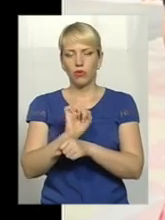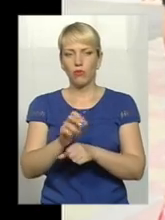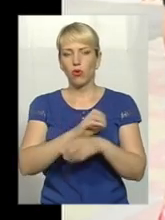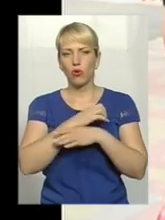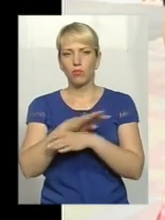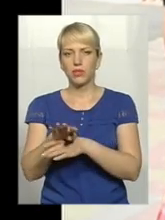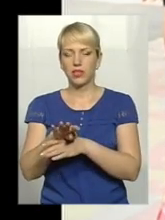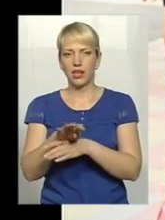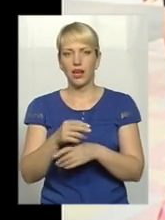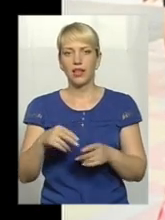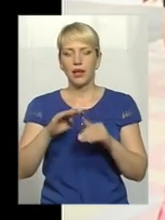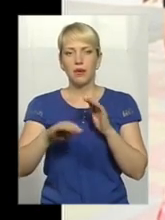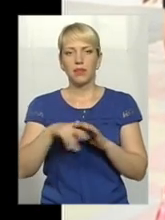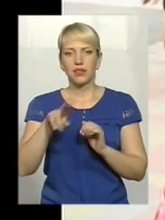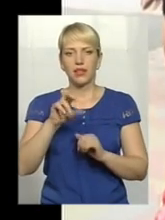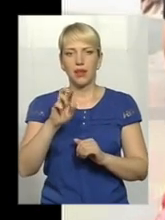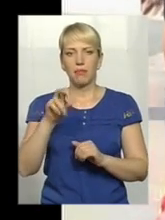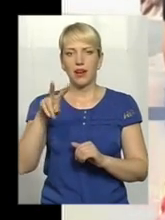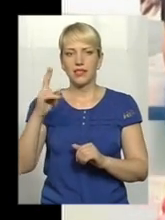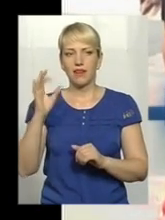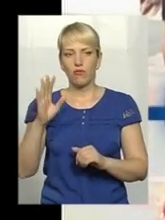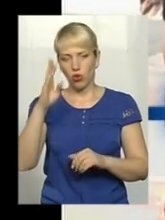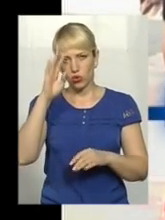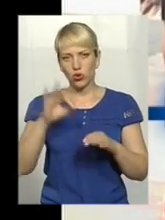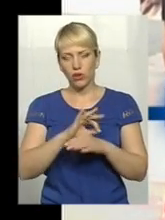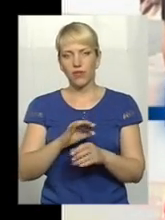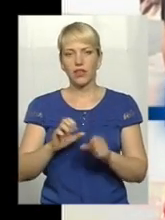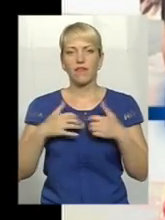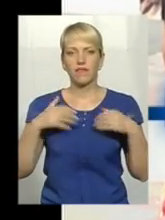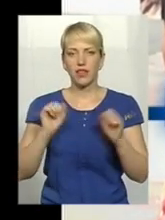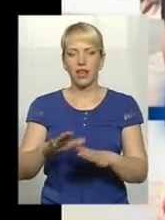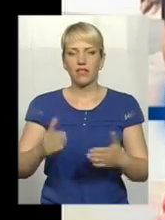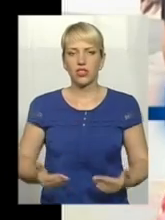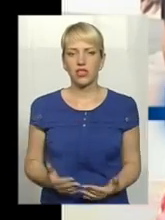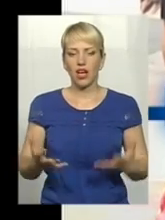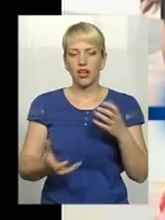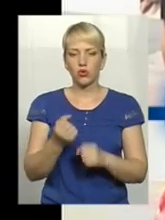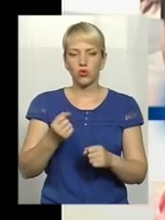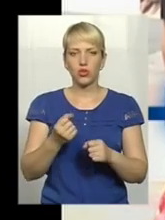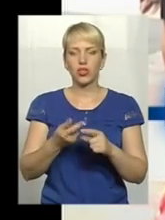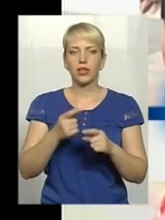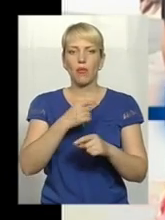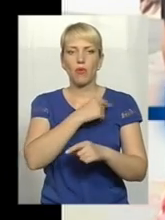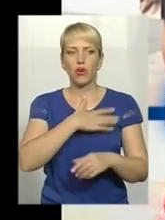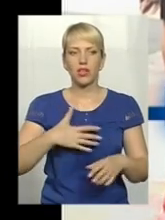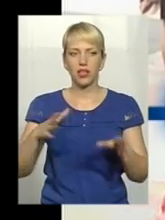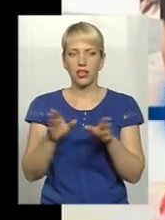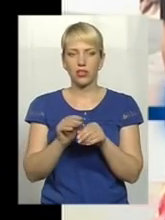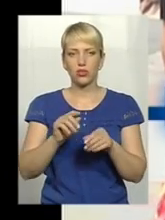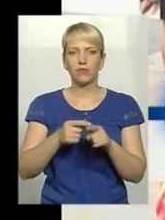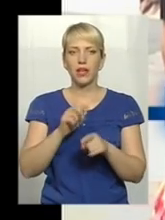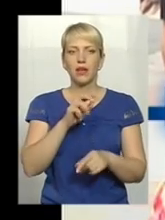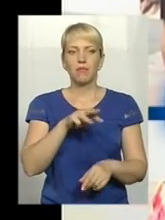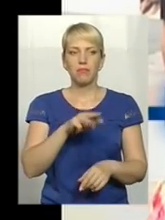Чоловік віддав життя, рятуючи поранених, разом зі своїми побратимами, з Мішою